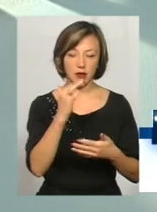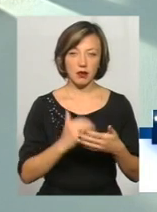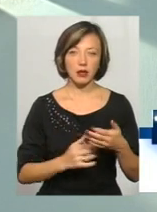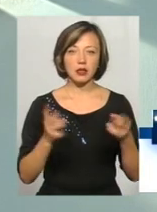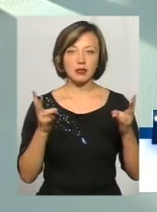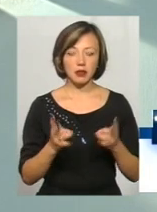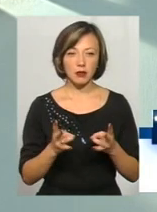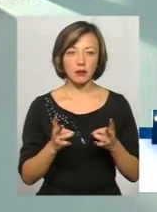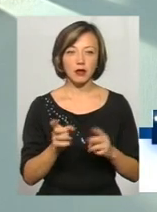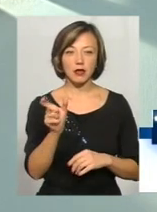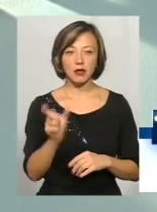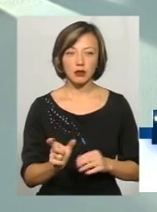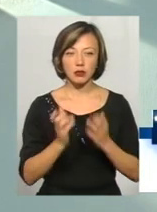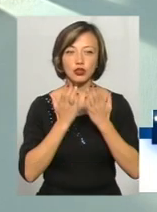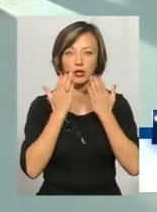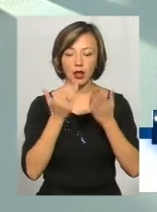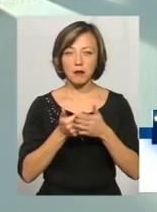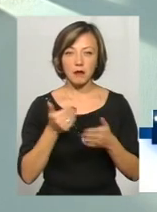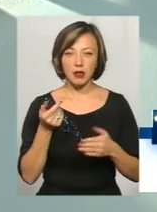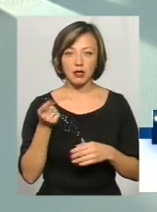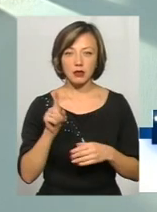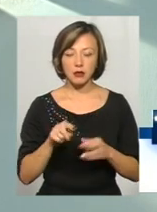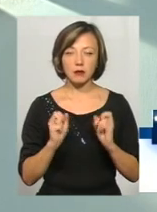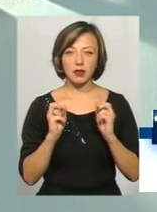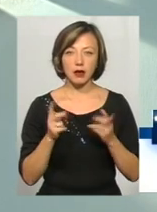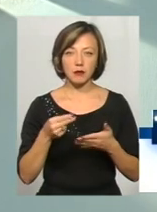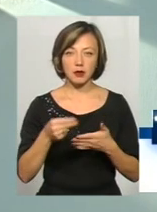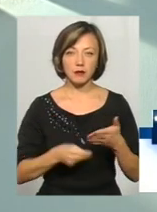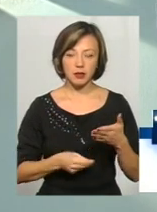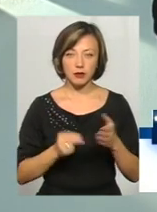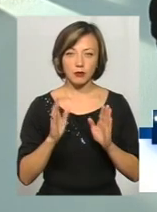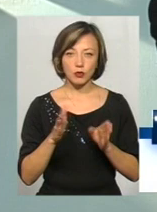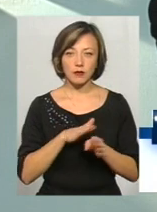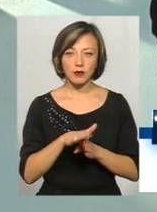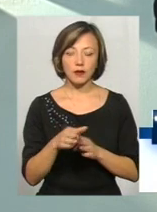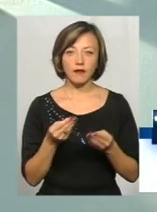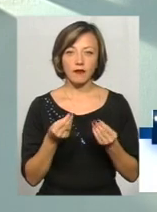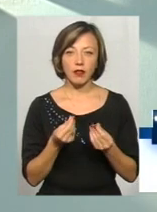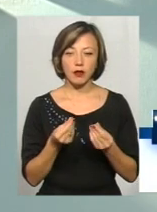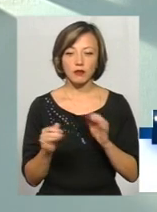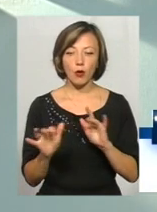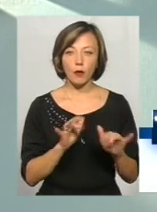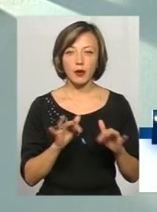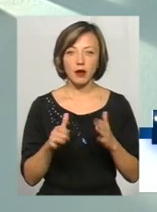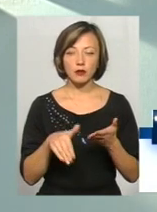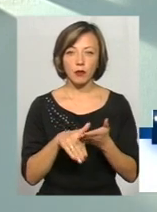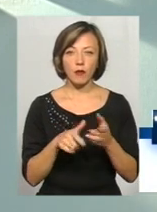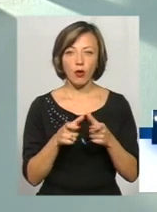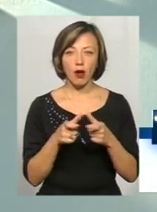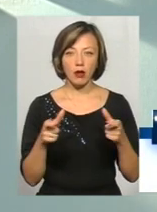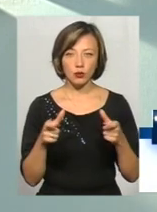їх треба клієнту читати перед тим, як він буде здійснювати якісь фінансові операції за допомогою своєї карточки.